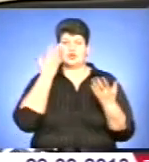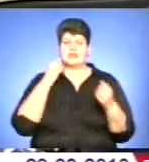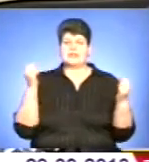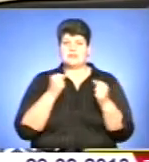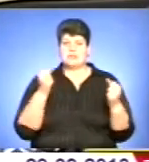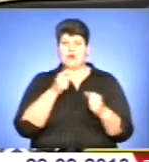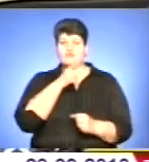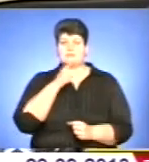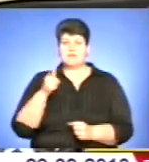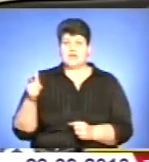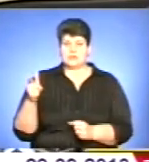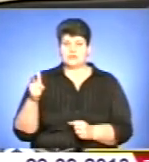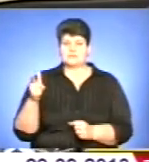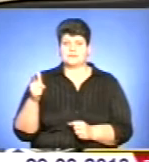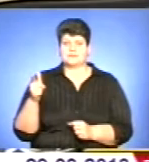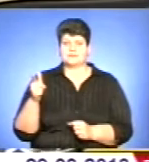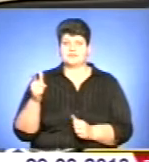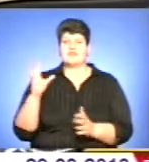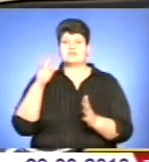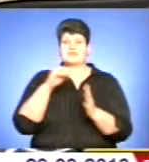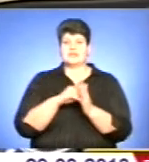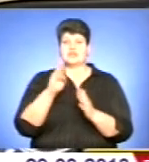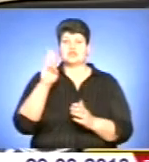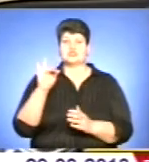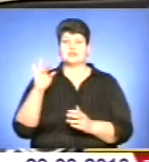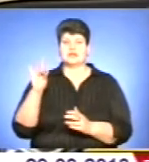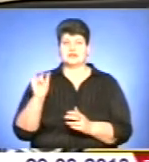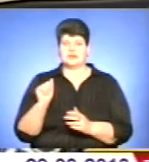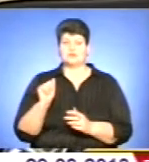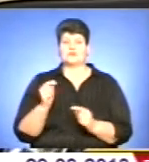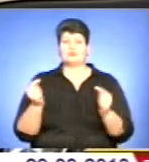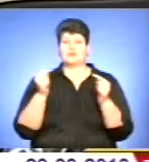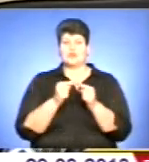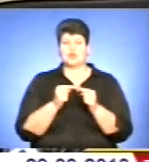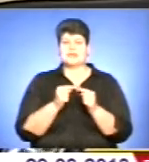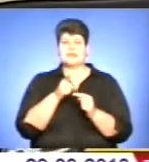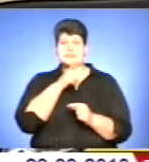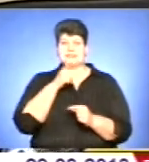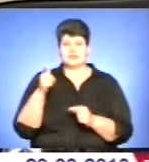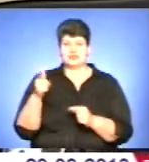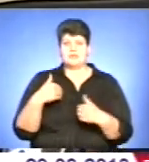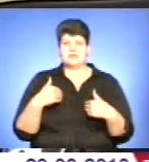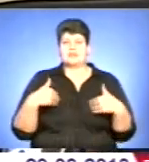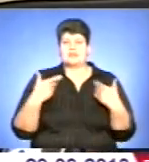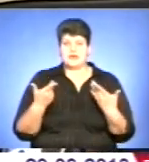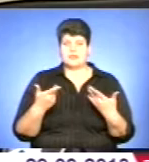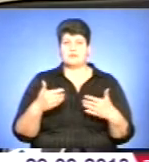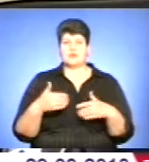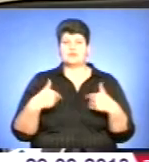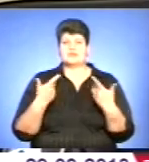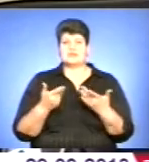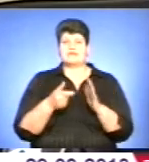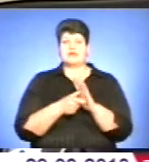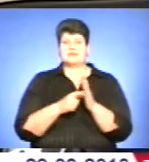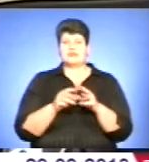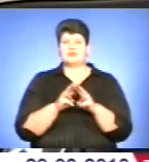вставити шини відповідно з сезону. Зараз нами подана пропозиція до Кабінету міністру на